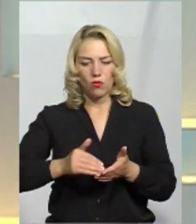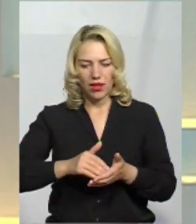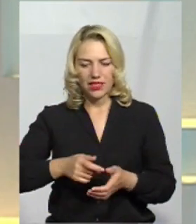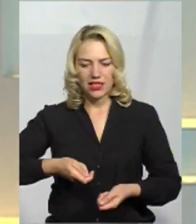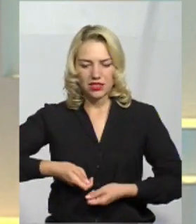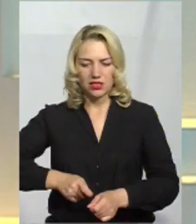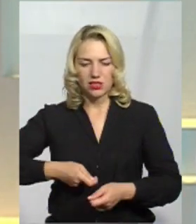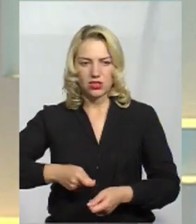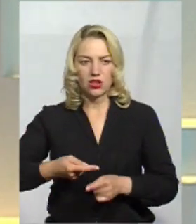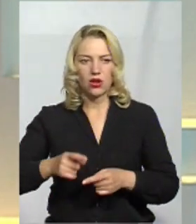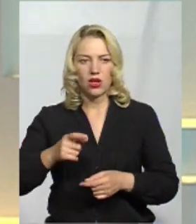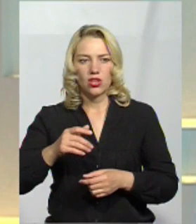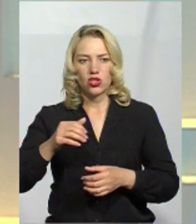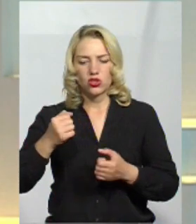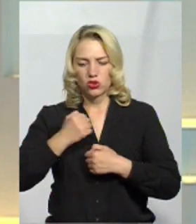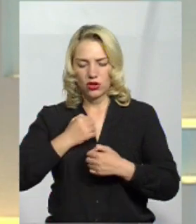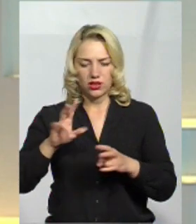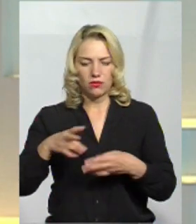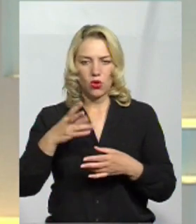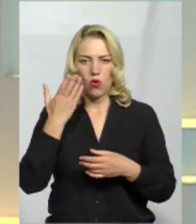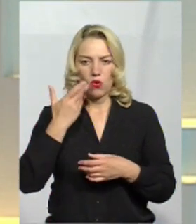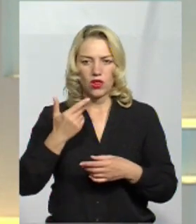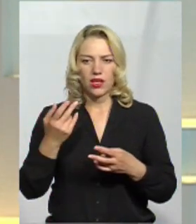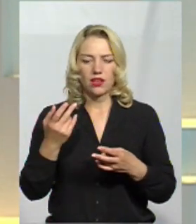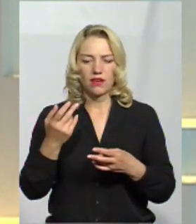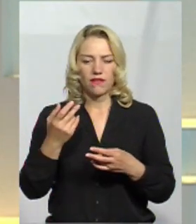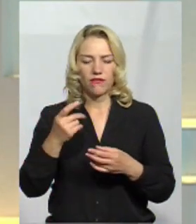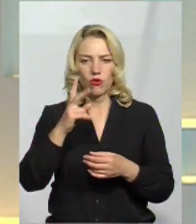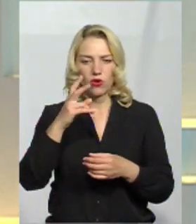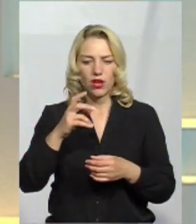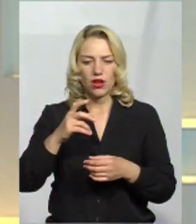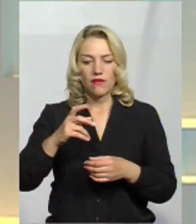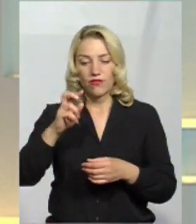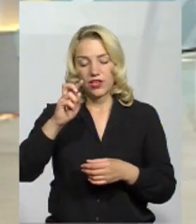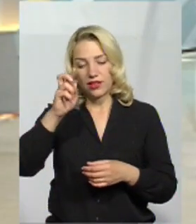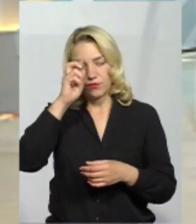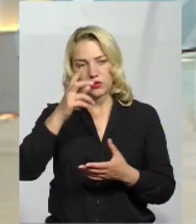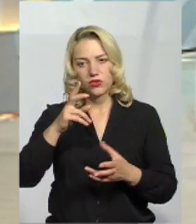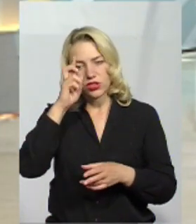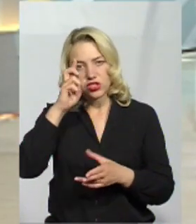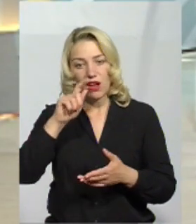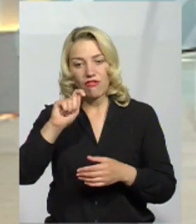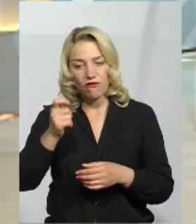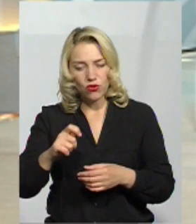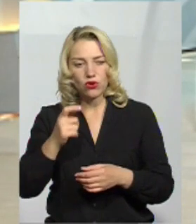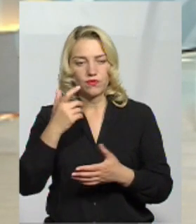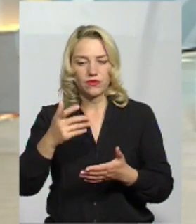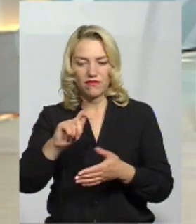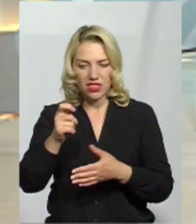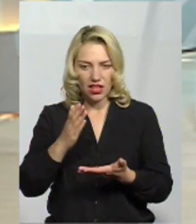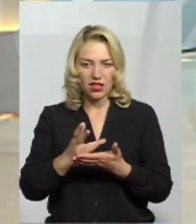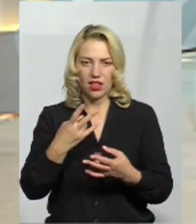країна, шостий рік в стані війни, не потрібно. Потрібно військові навички надавати, держава не надає. Тобто починати потрібно копати з самого кореню.